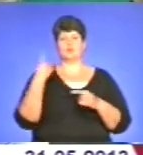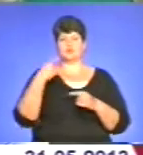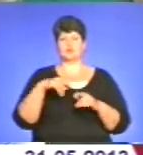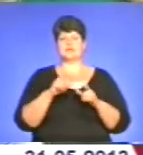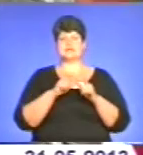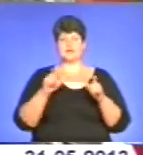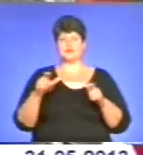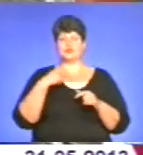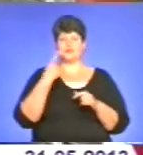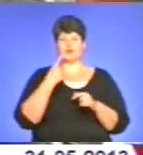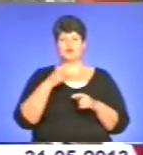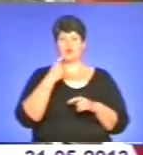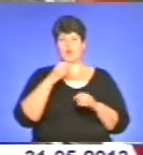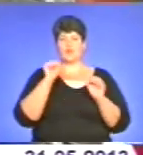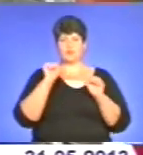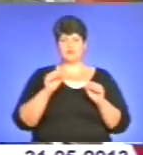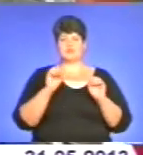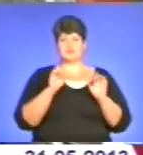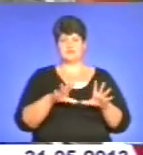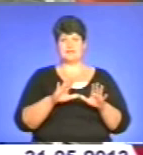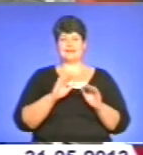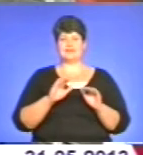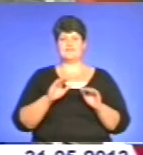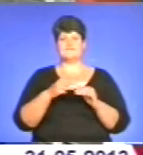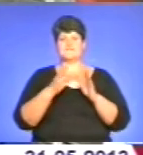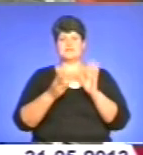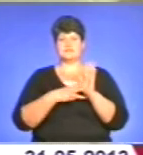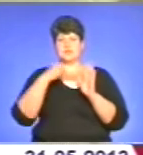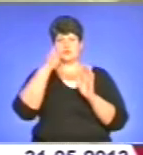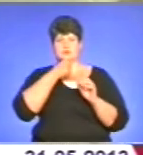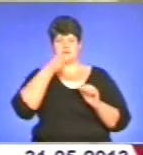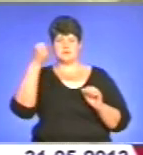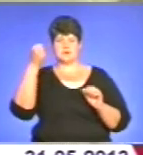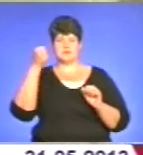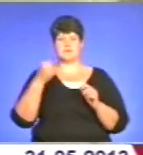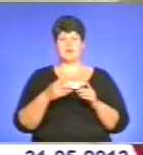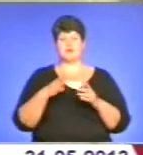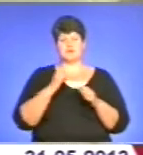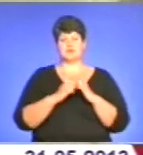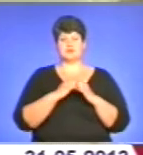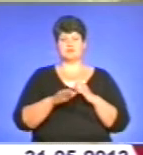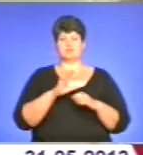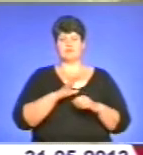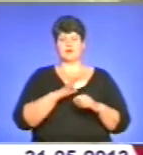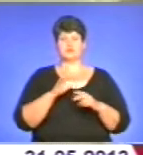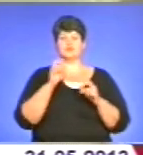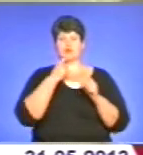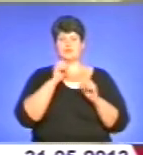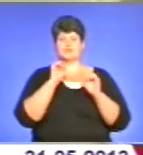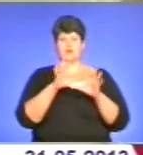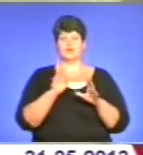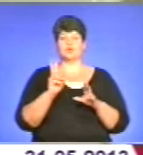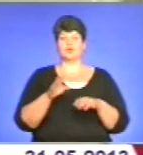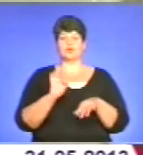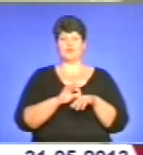Лучанко каже, що кров можуть здавати особи від 18 років. Та, на жаль, найчастіше донорами стають родичі хворого. Тому такі